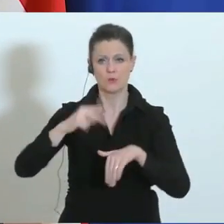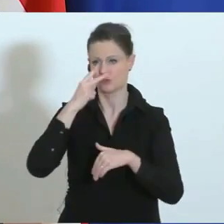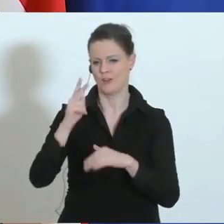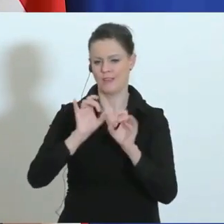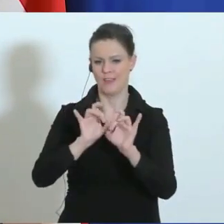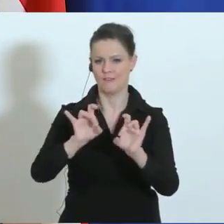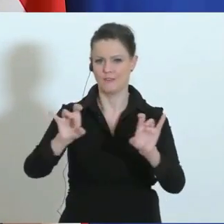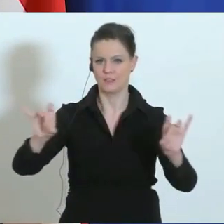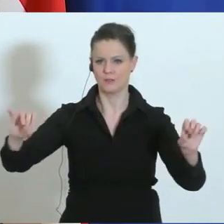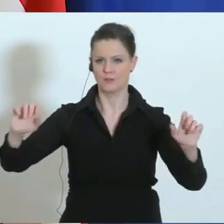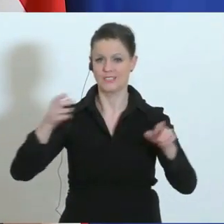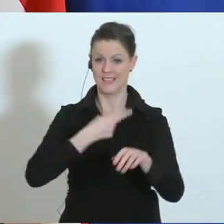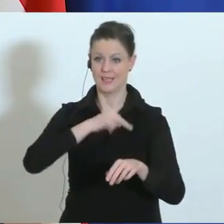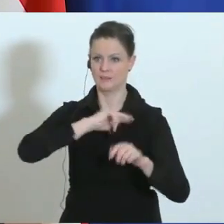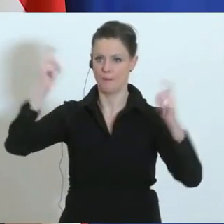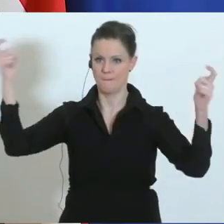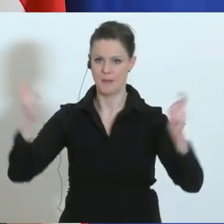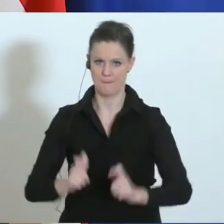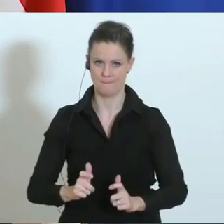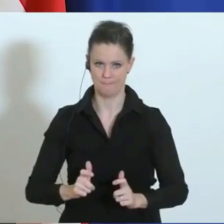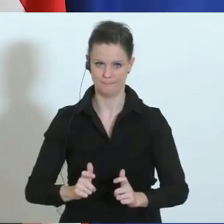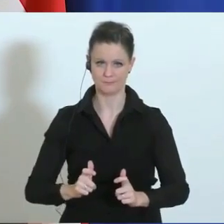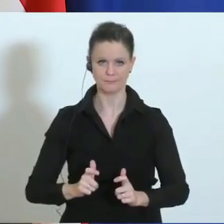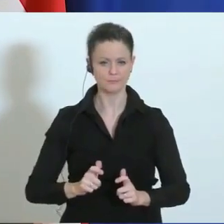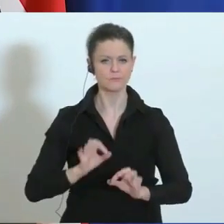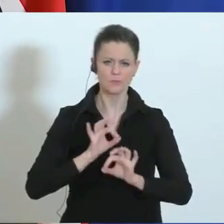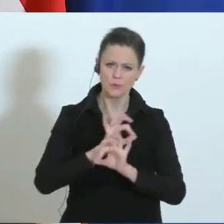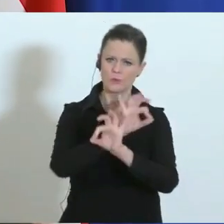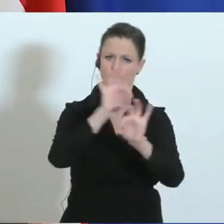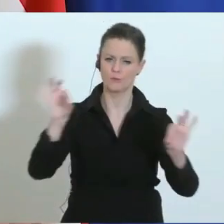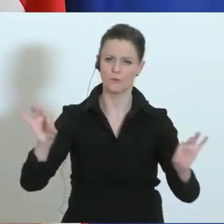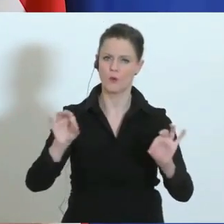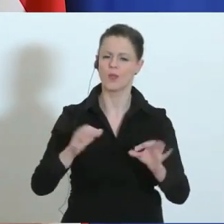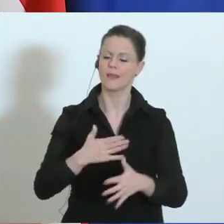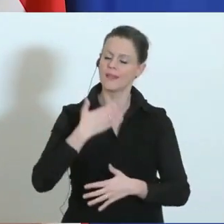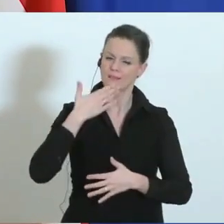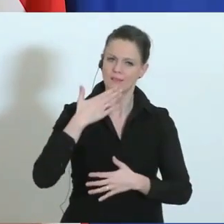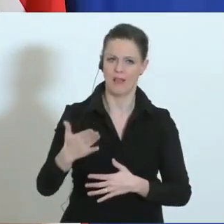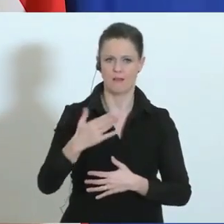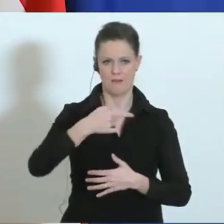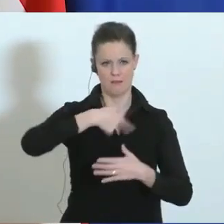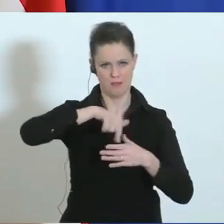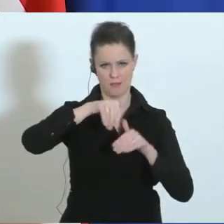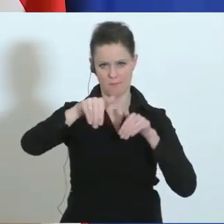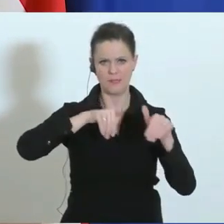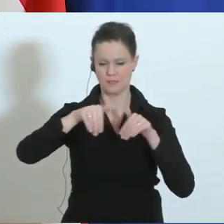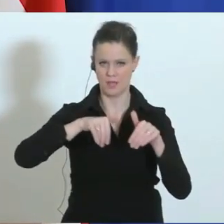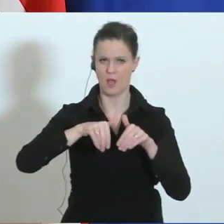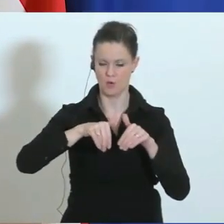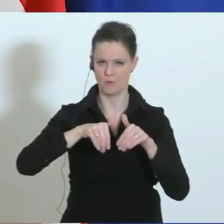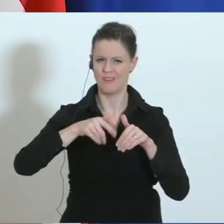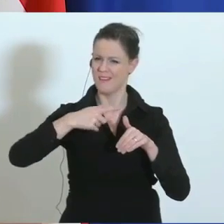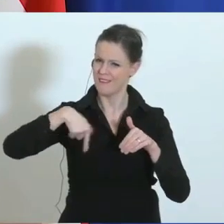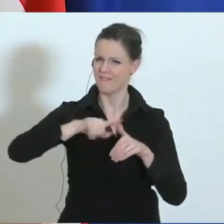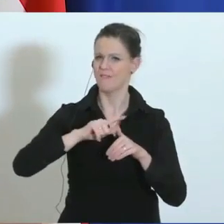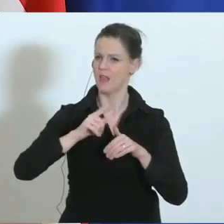sich minimiert durch ihre Arbeit. All denen ein großes Danke für ihren Einsatz, auch von Seiten des Innenministeriums, weil wir alle sind gemeinsam